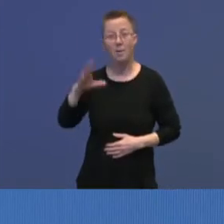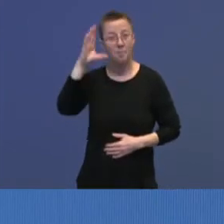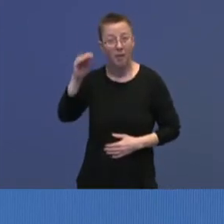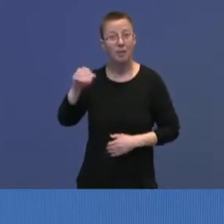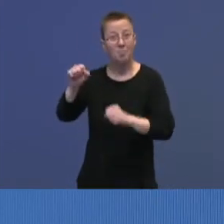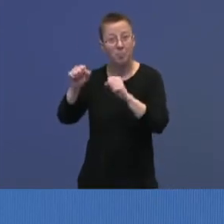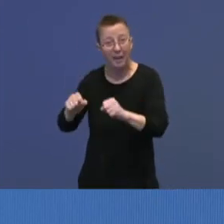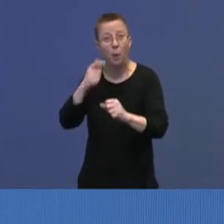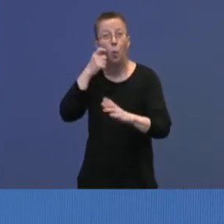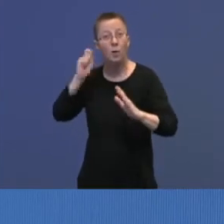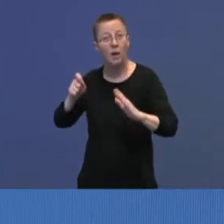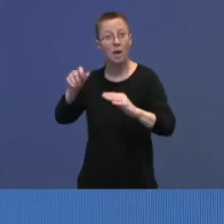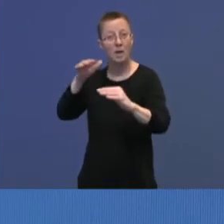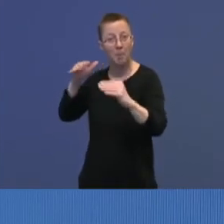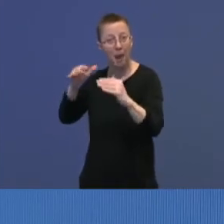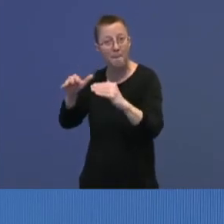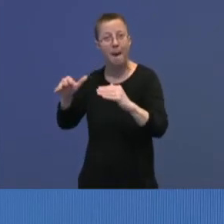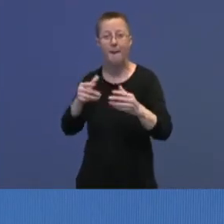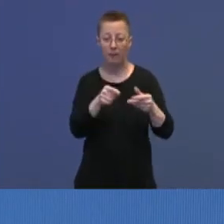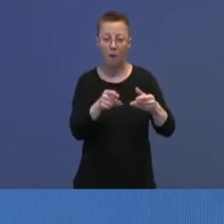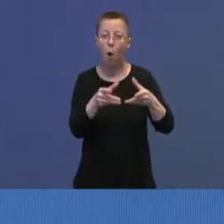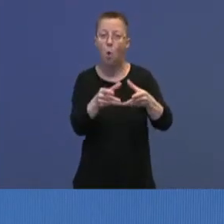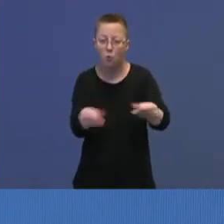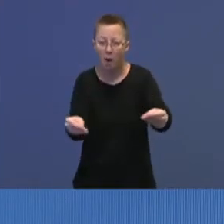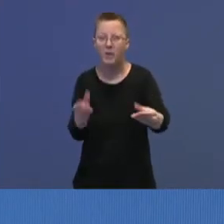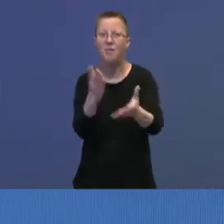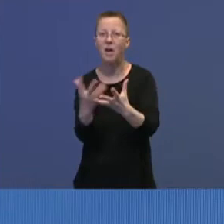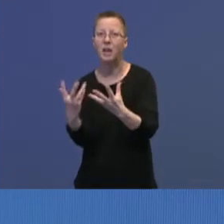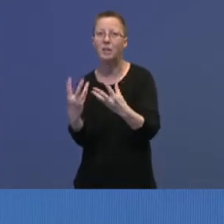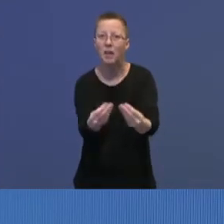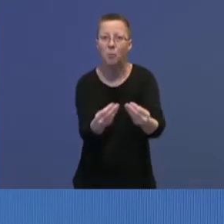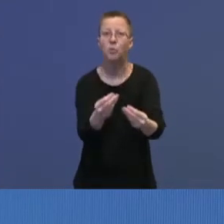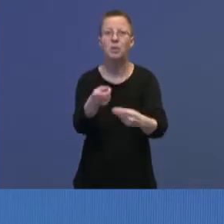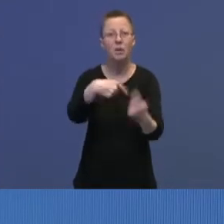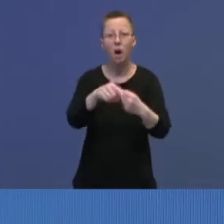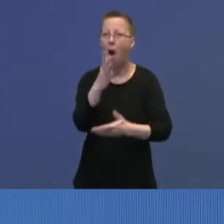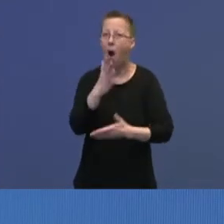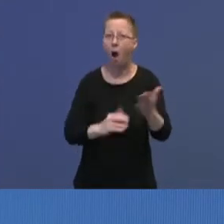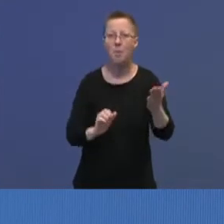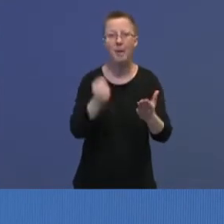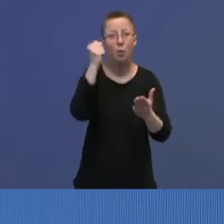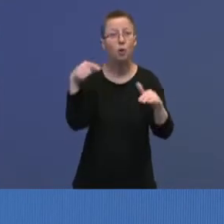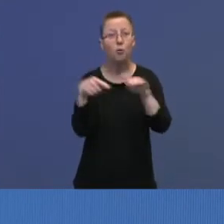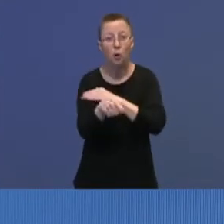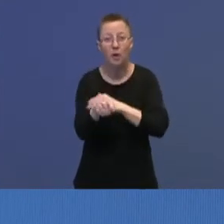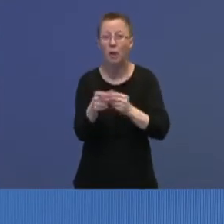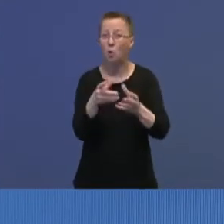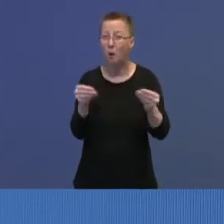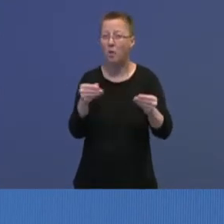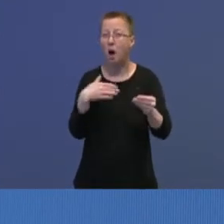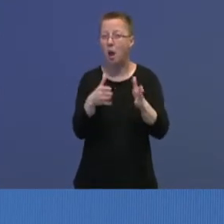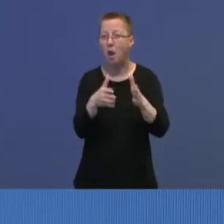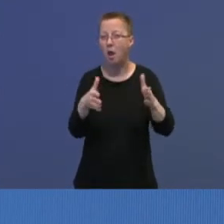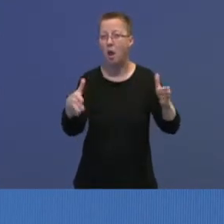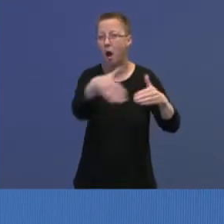krigen som er. Romania har tatt imot rundt en halv million flyktninger. Romania er lang grense til